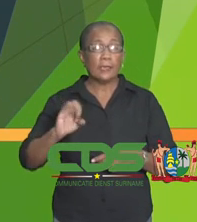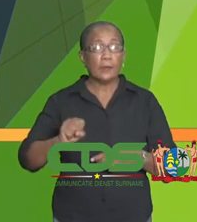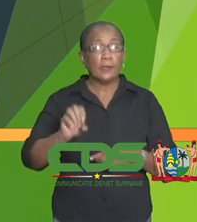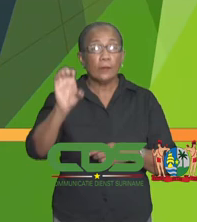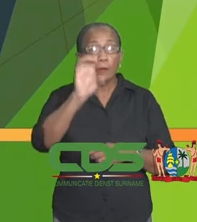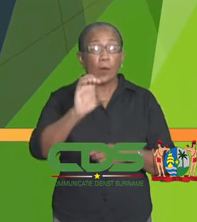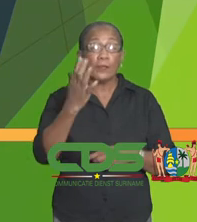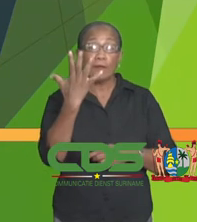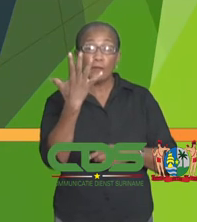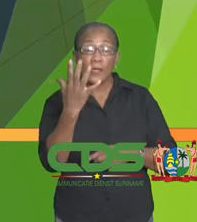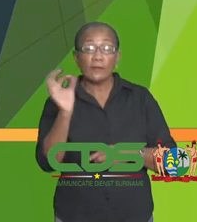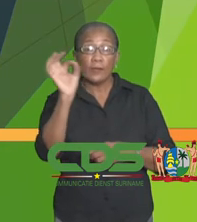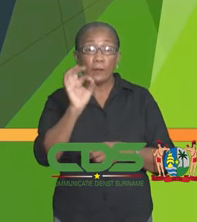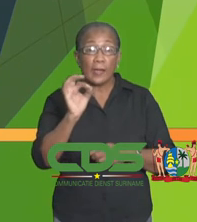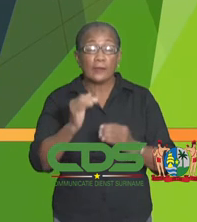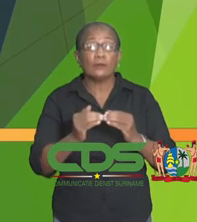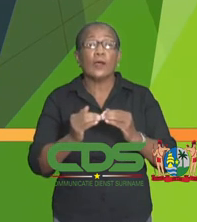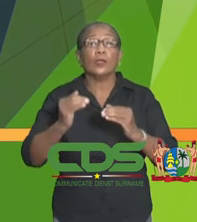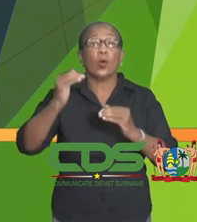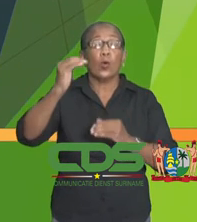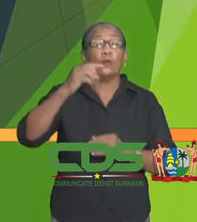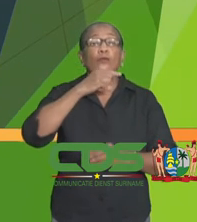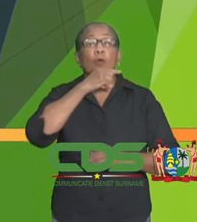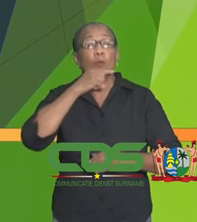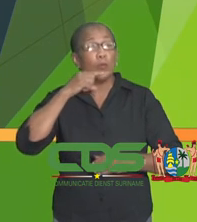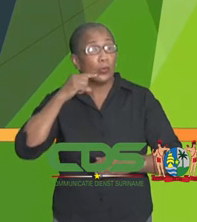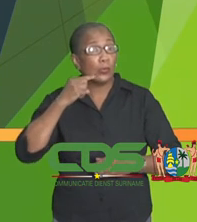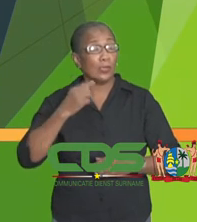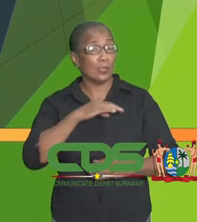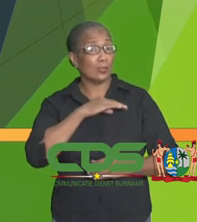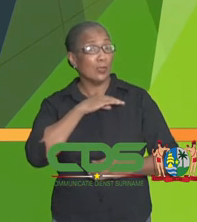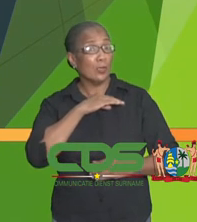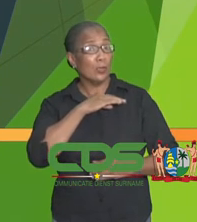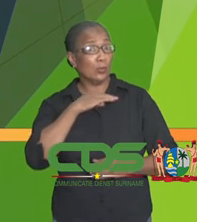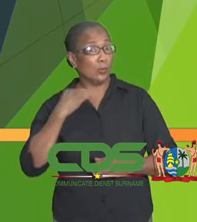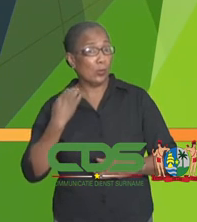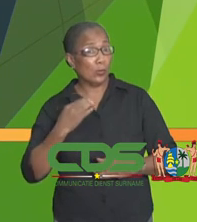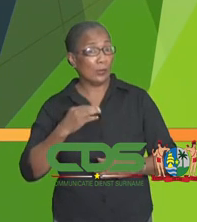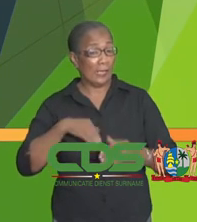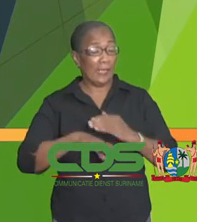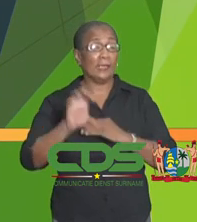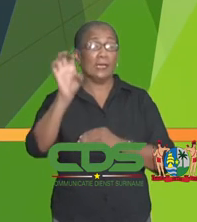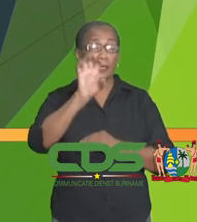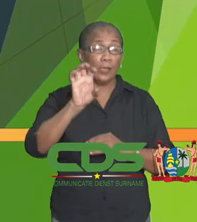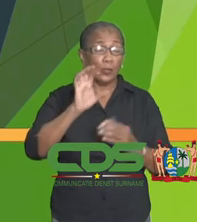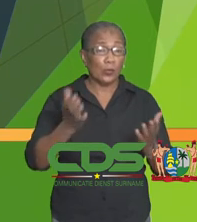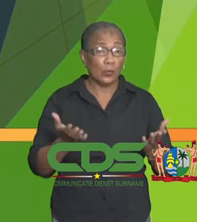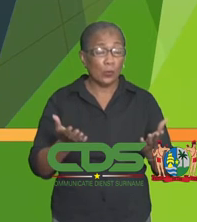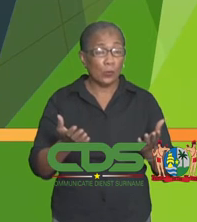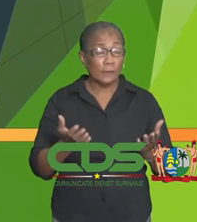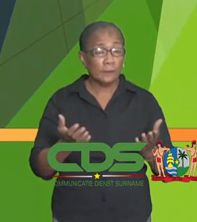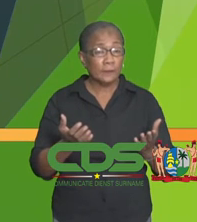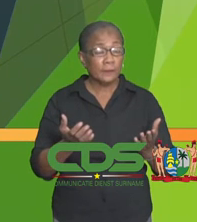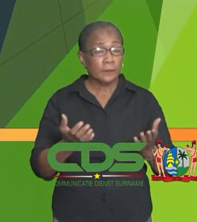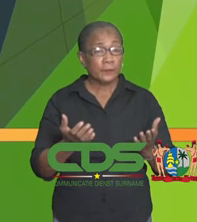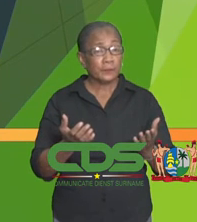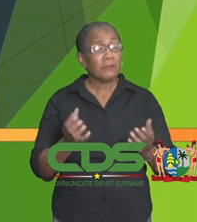vijfde plaats staat van de hoogste moedersterftecijfers in de regio. Dus het was al zorgwekkend